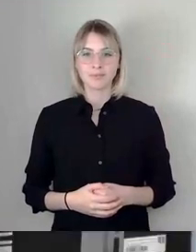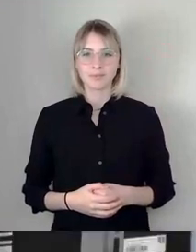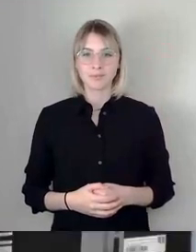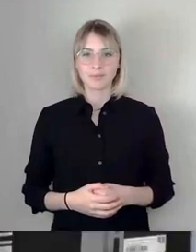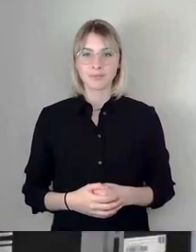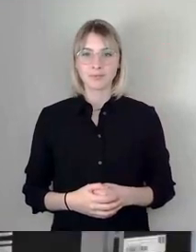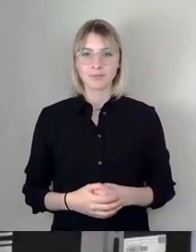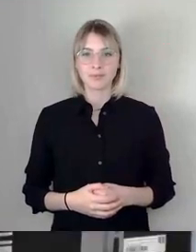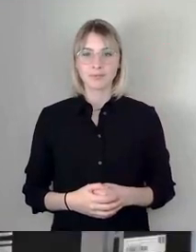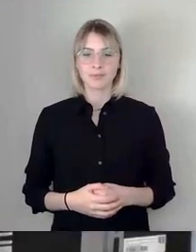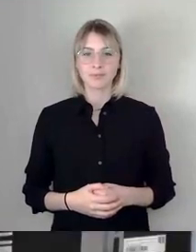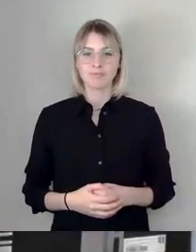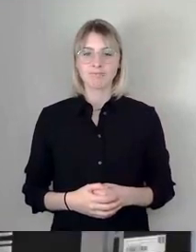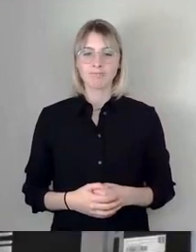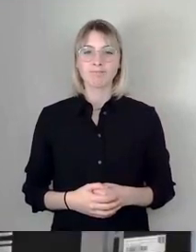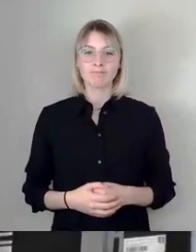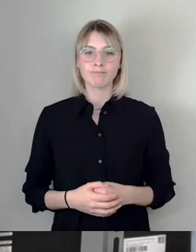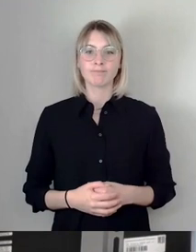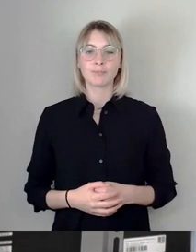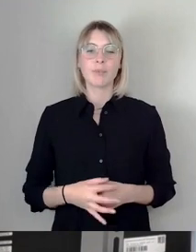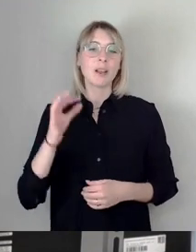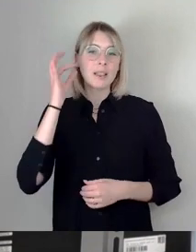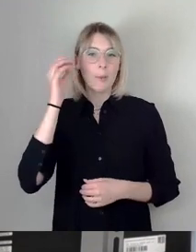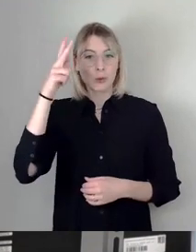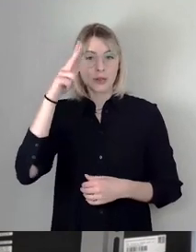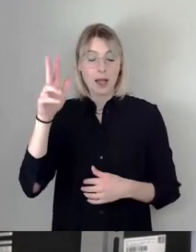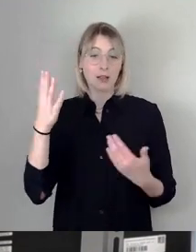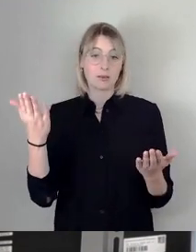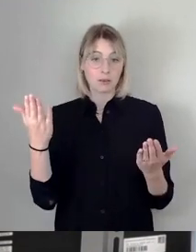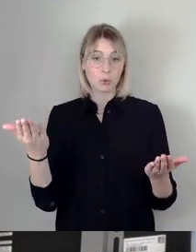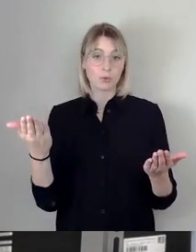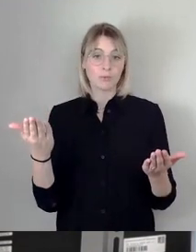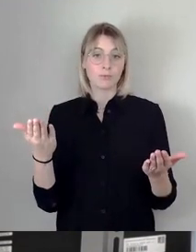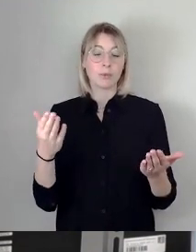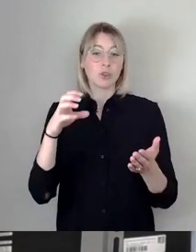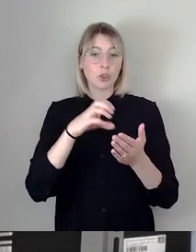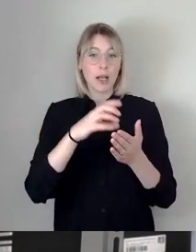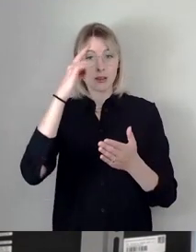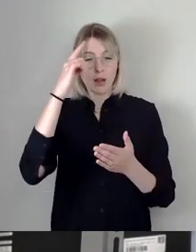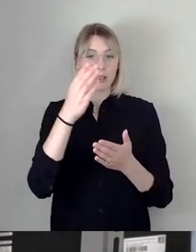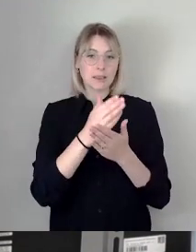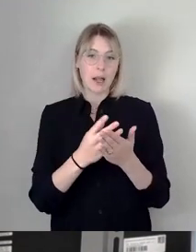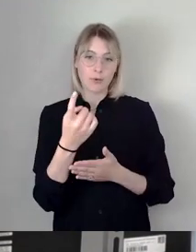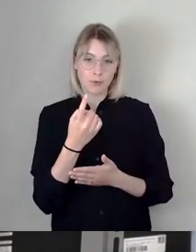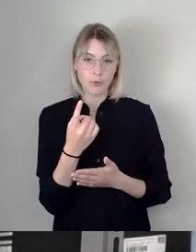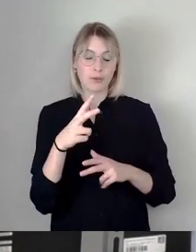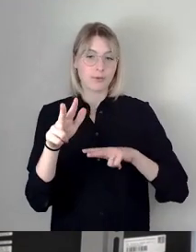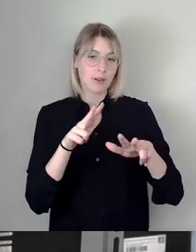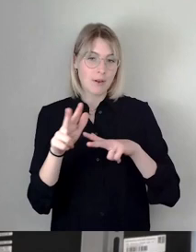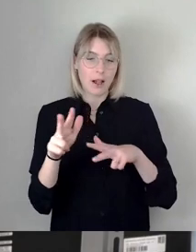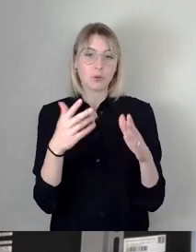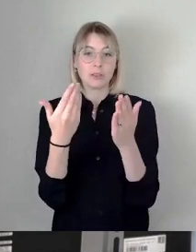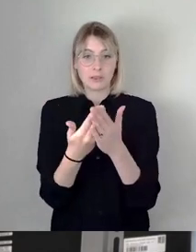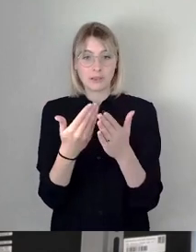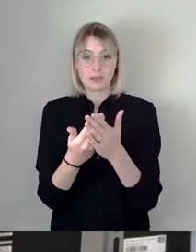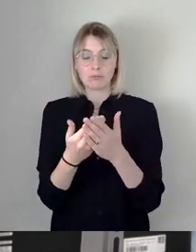Meine Damen und Herren, und obwohl der Stadträt kein Parlament, sondern ein Teil der Verwaltung ist, so bewegen